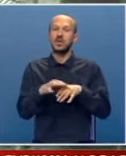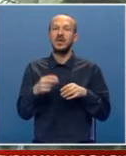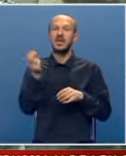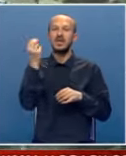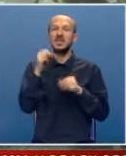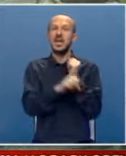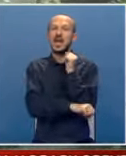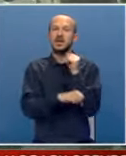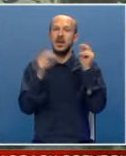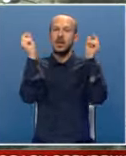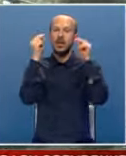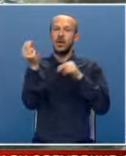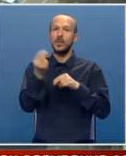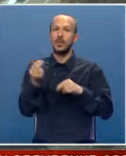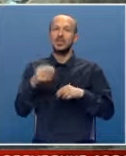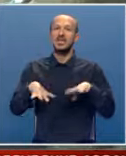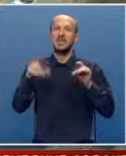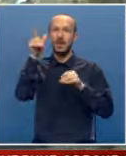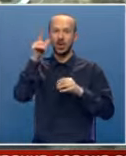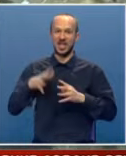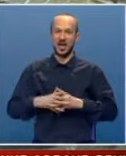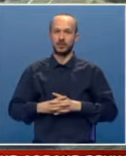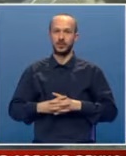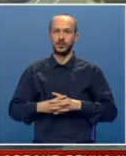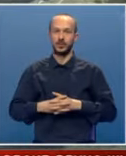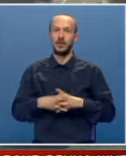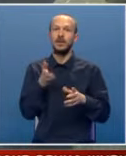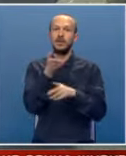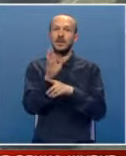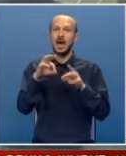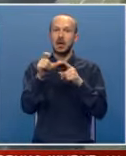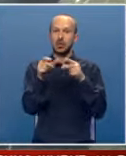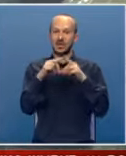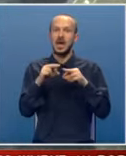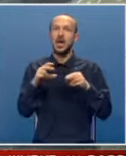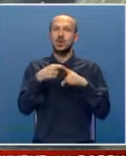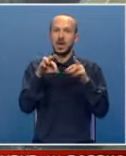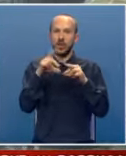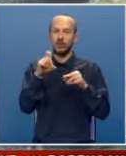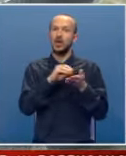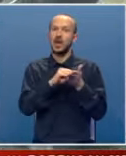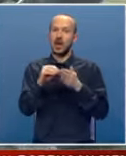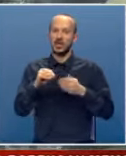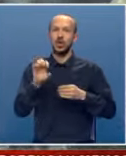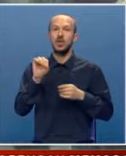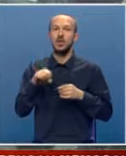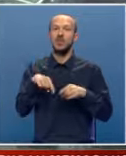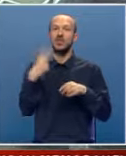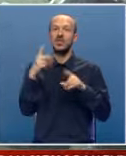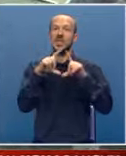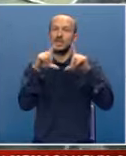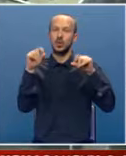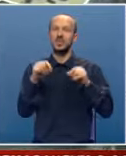Srpske Akademije nauka i umjetnosti iz Beograda. Predsjednik Anursa Rajko Kuzmanović je naglasio da ove dvije